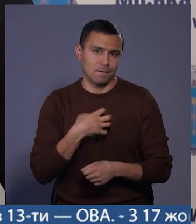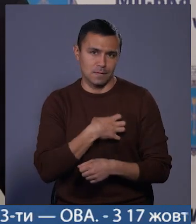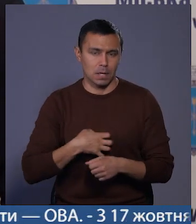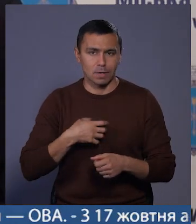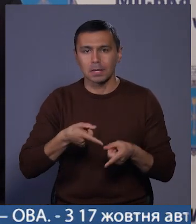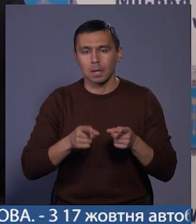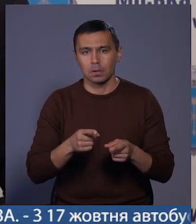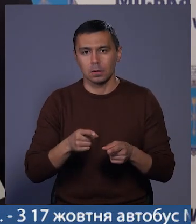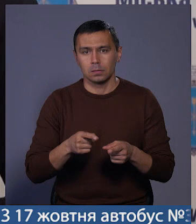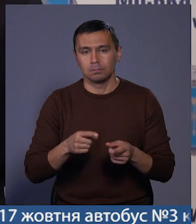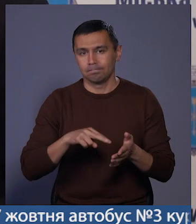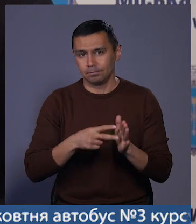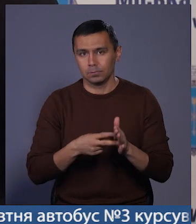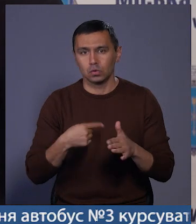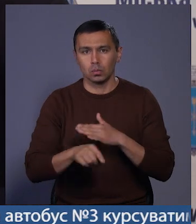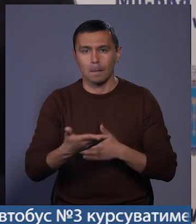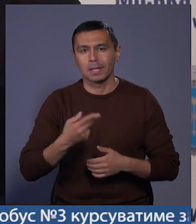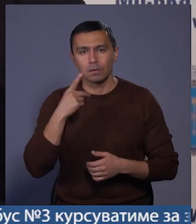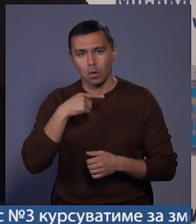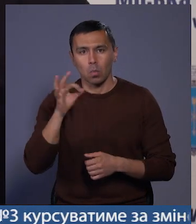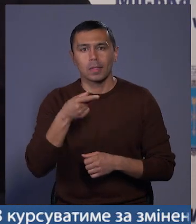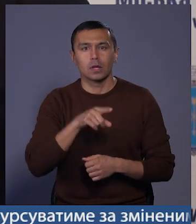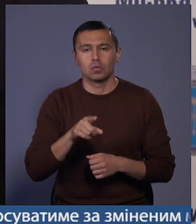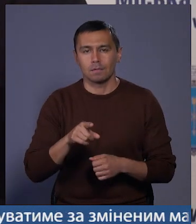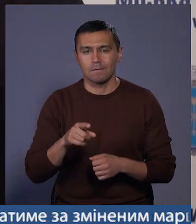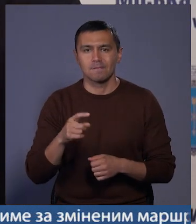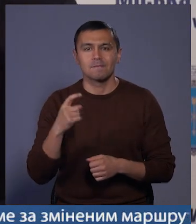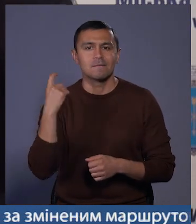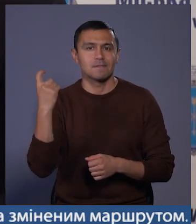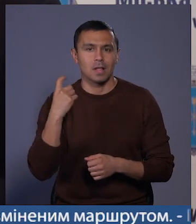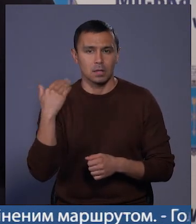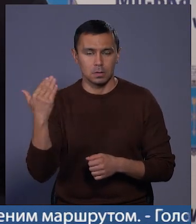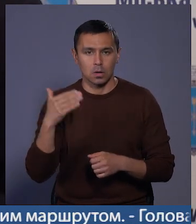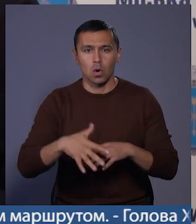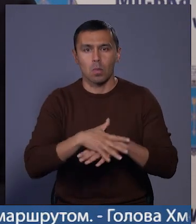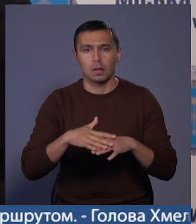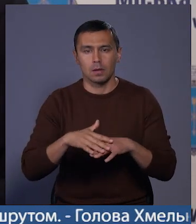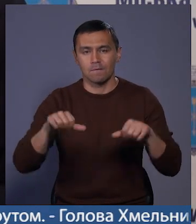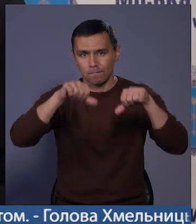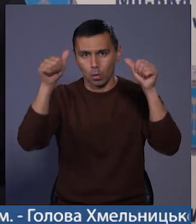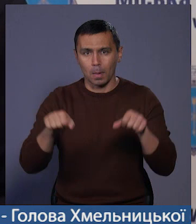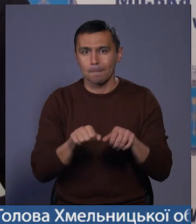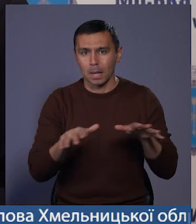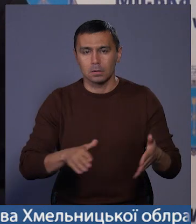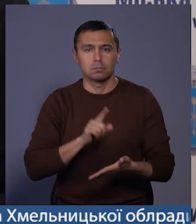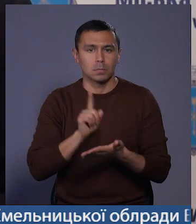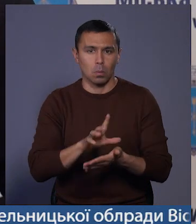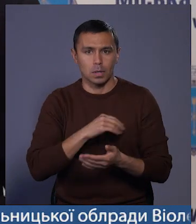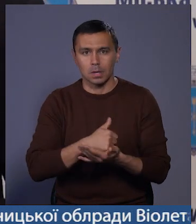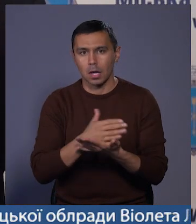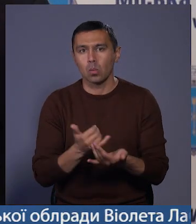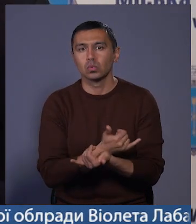насправді крок, тому що ми завжди говорили про те, що власність громади у вигляді мереж має бути на